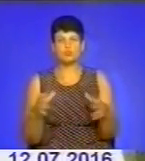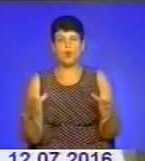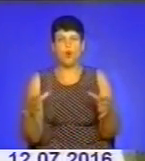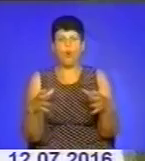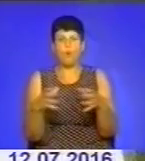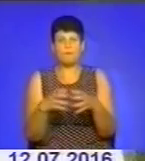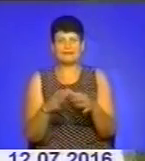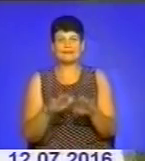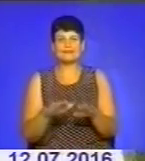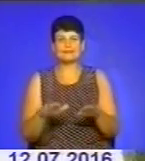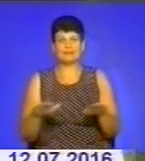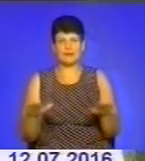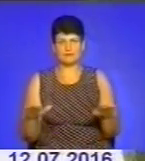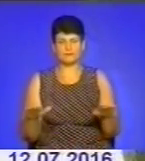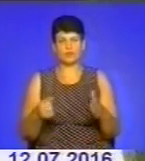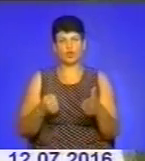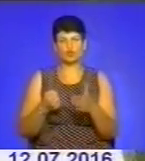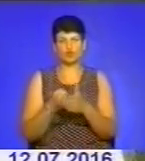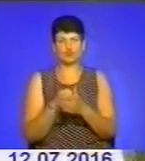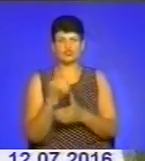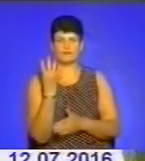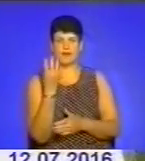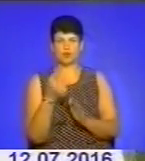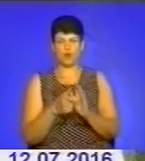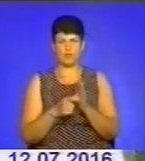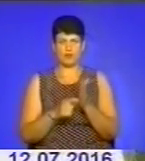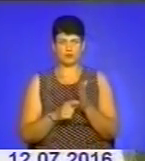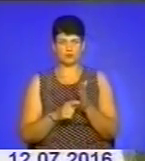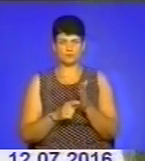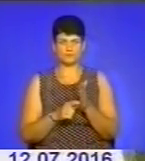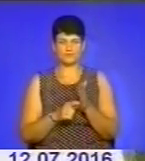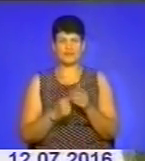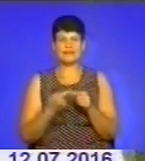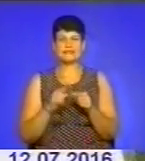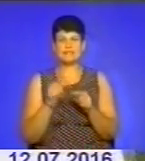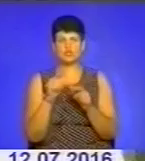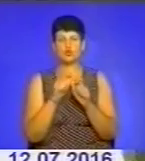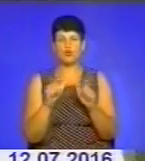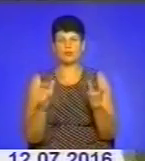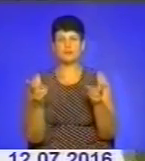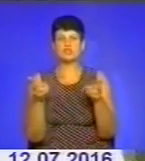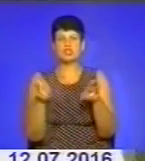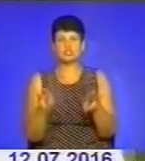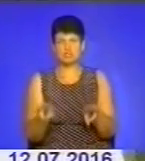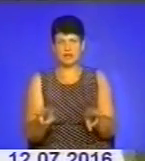дітей до четвертого класу. І ця школа залишається на